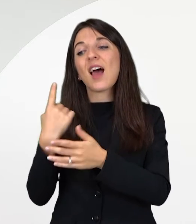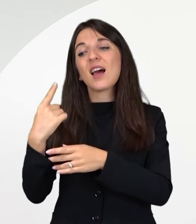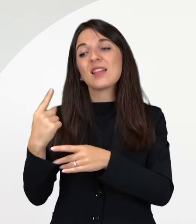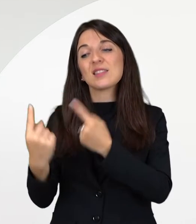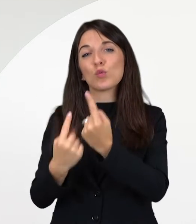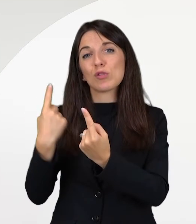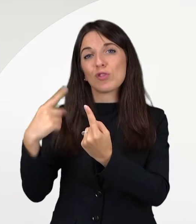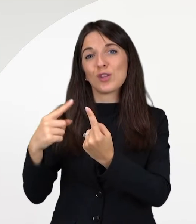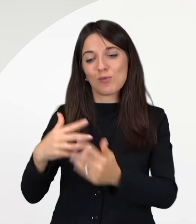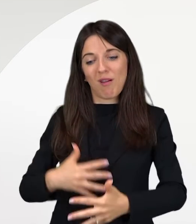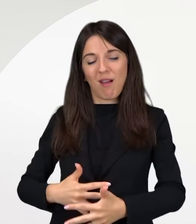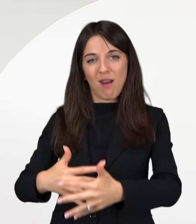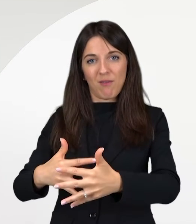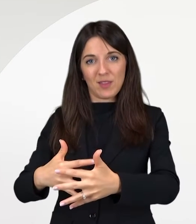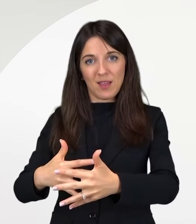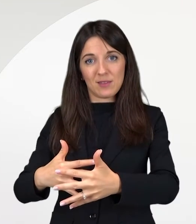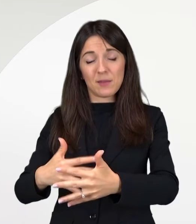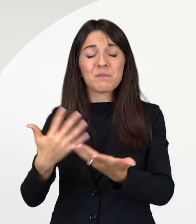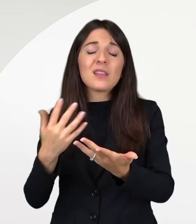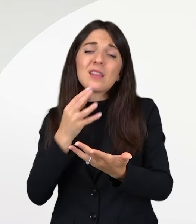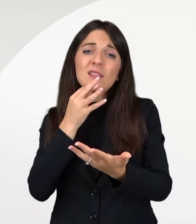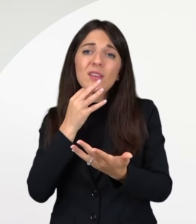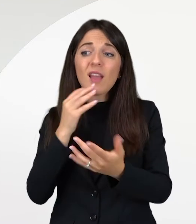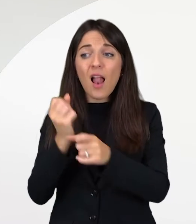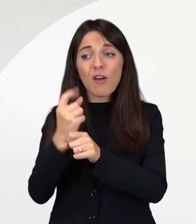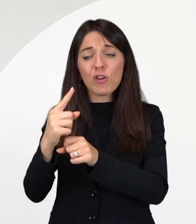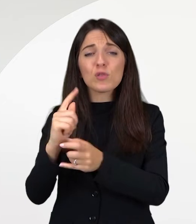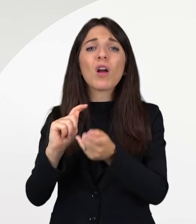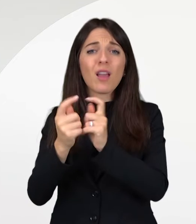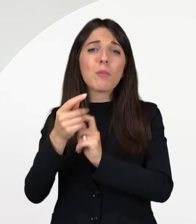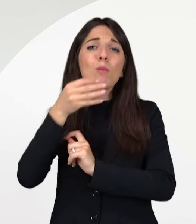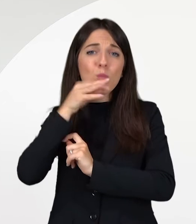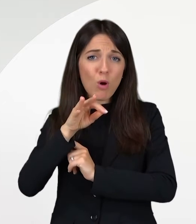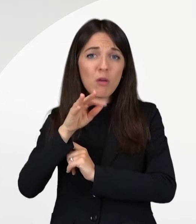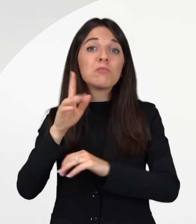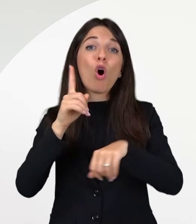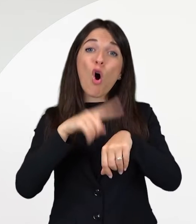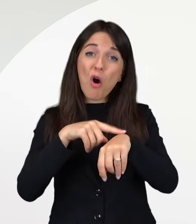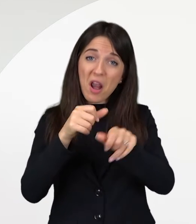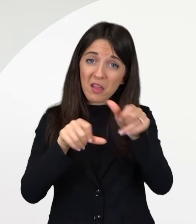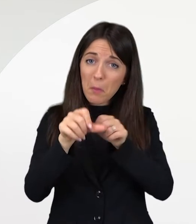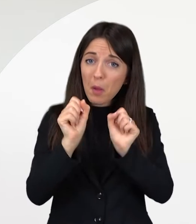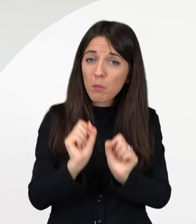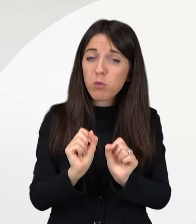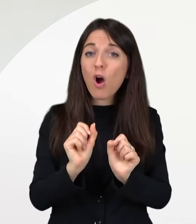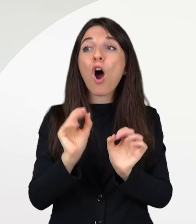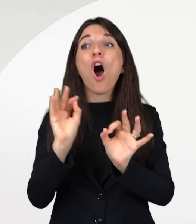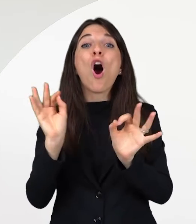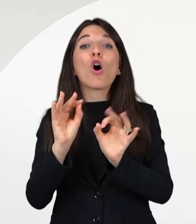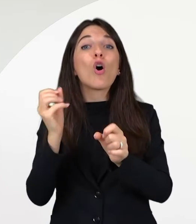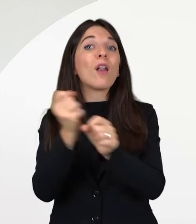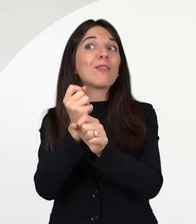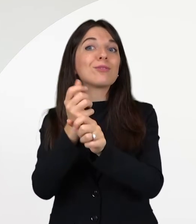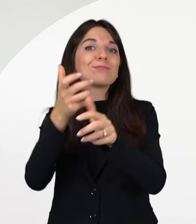diverse, a mansioni compatibili con il suo stato di gravidanza. Questo potrà comportare dei cambiamenti,